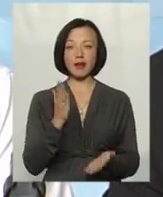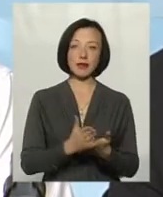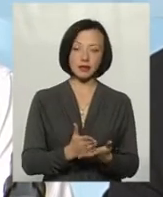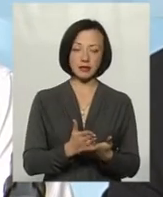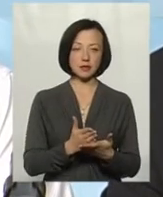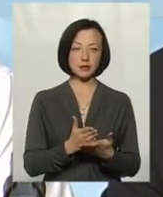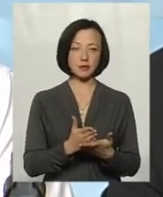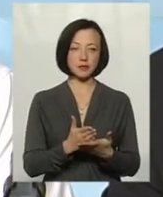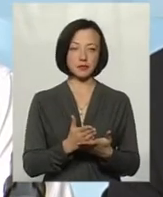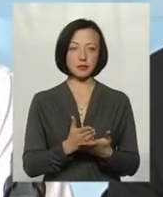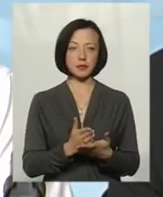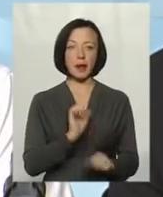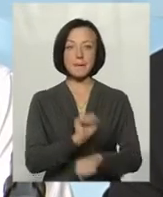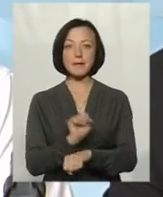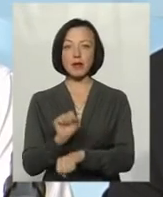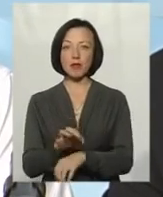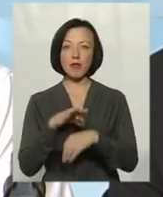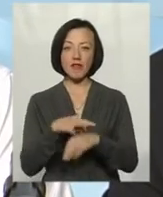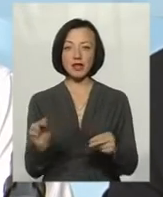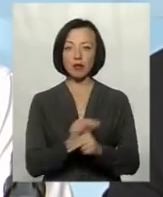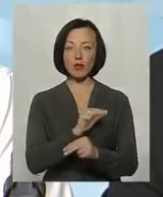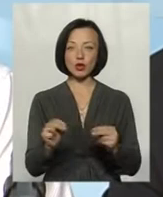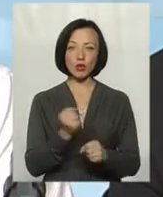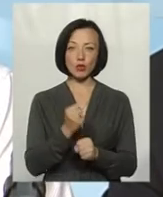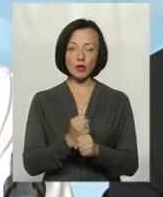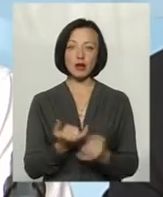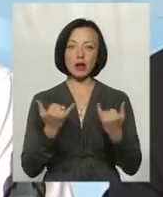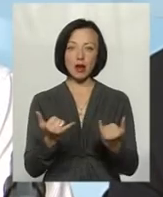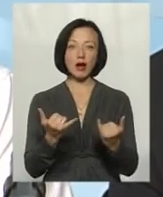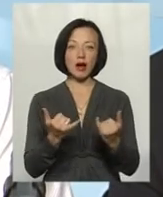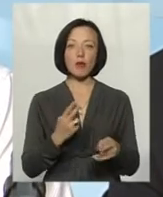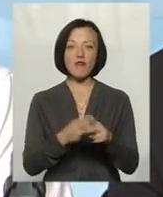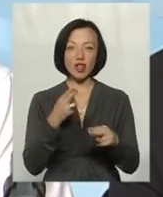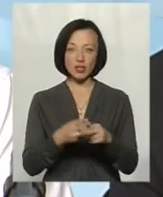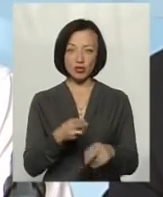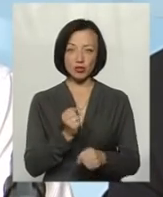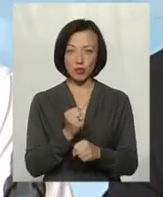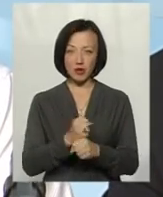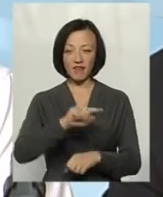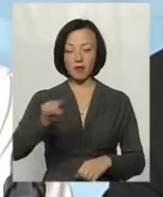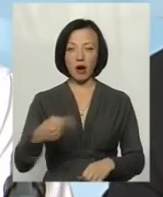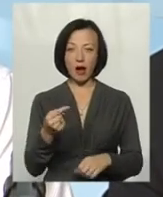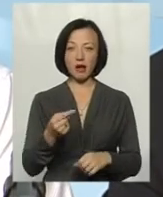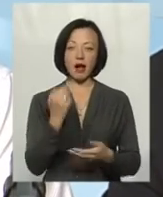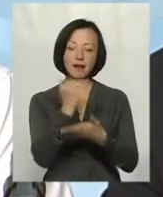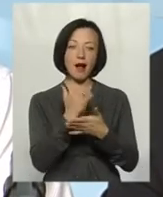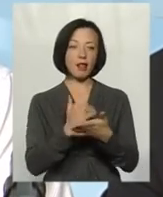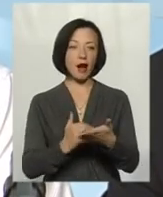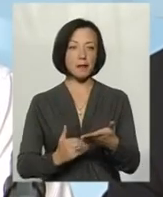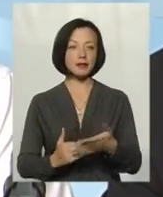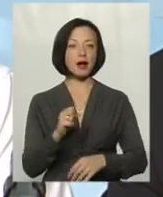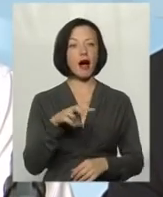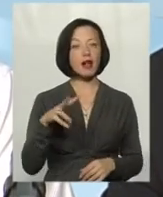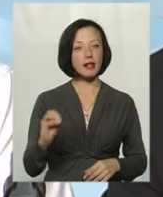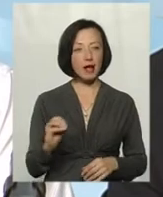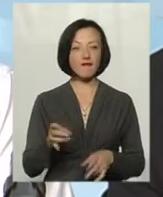перебої для проведення якихось ремонтних робіт, для проведення профілактичних робіт, як вимагає регламент. Але